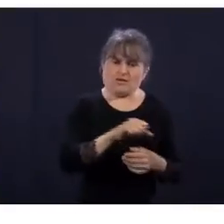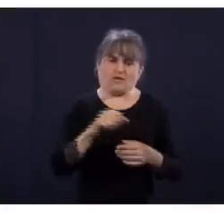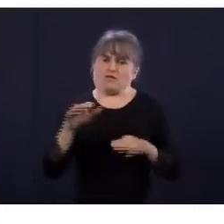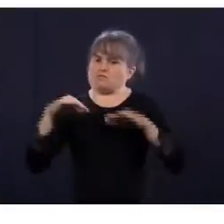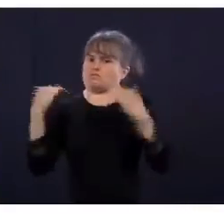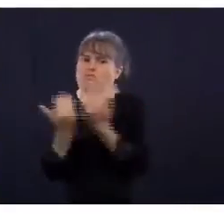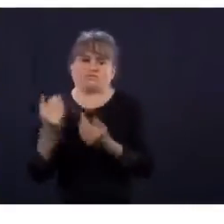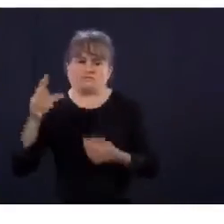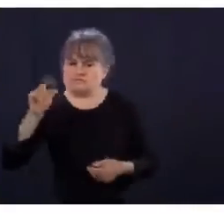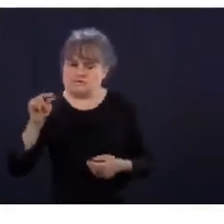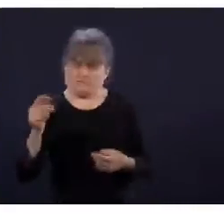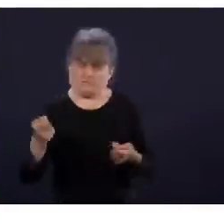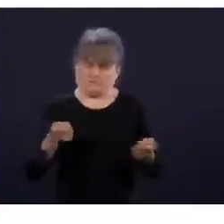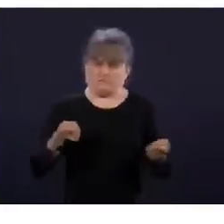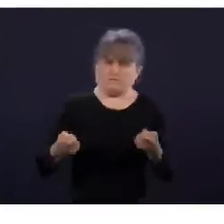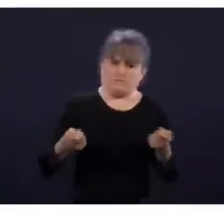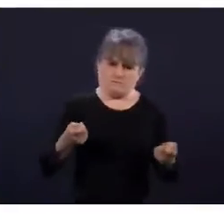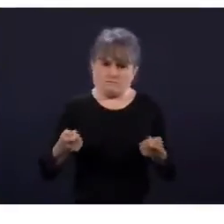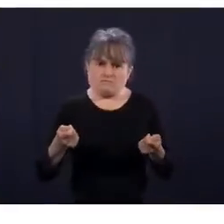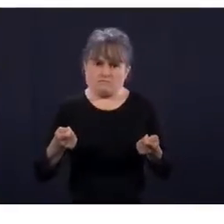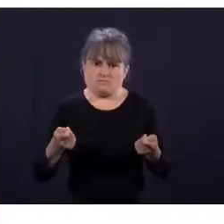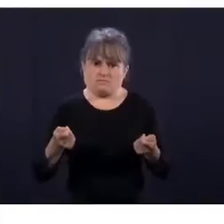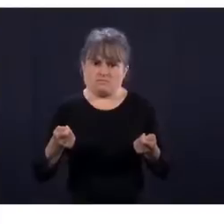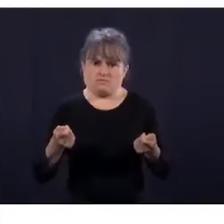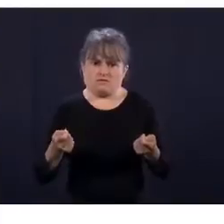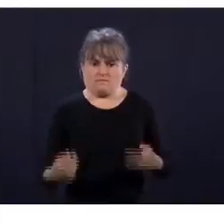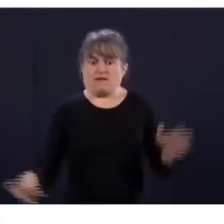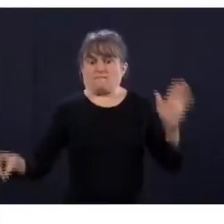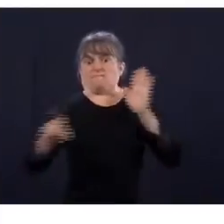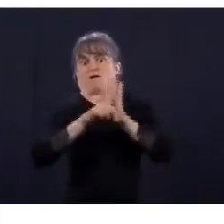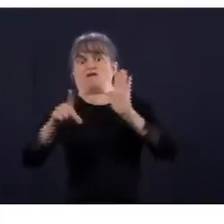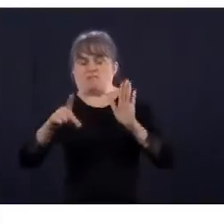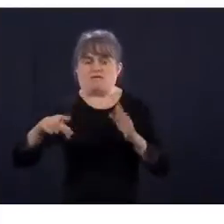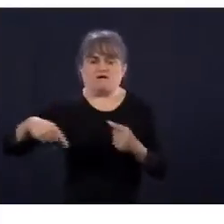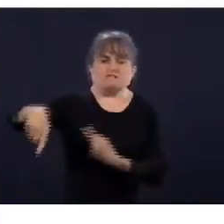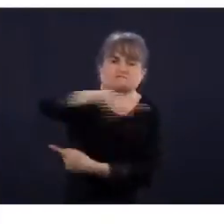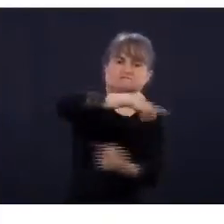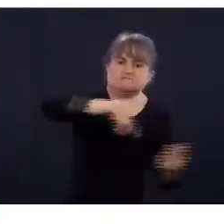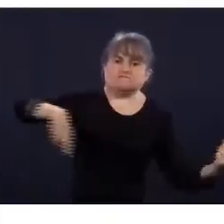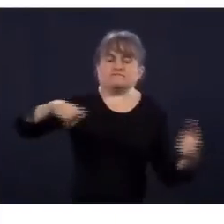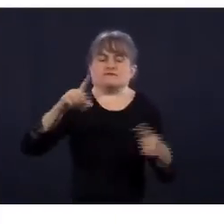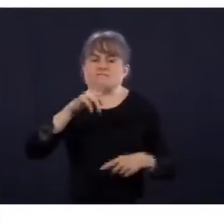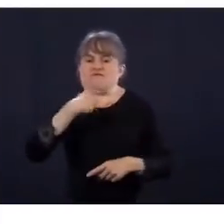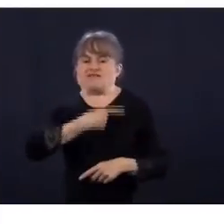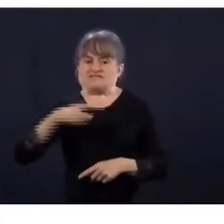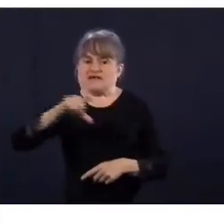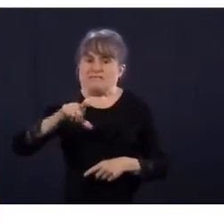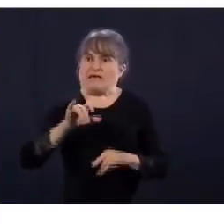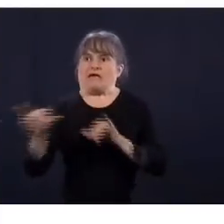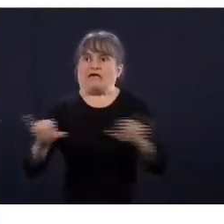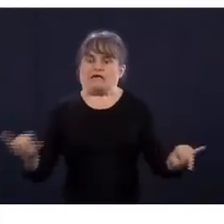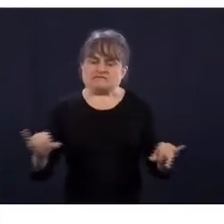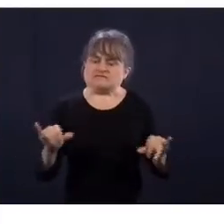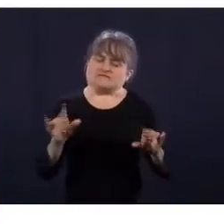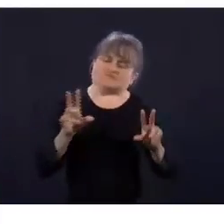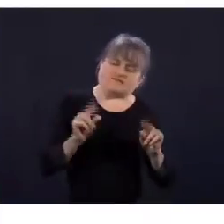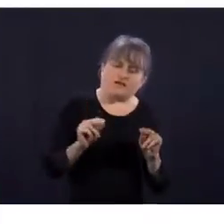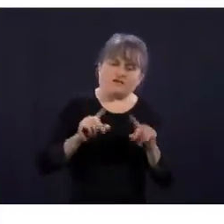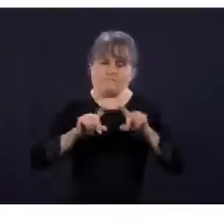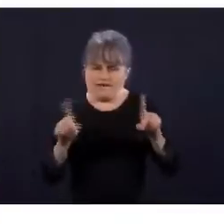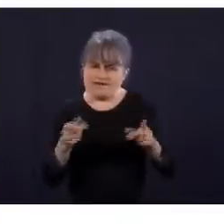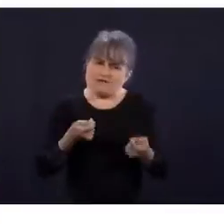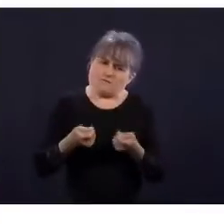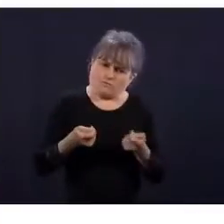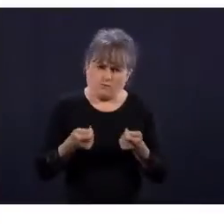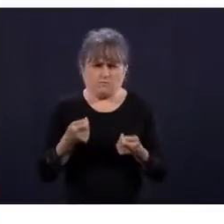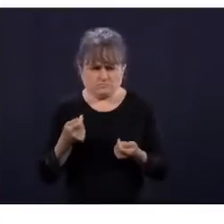on reprend les activités commerciales. Et vous aviez indiqué que vous étiez prêt à revenir en arrière au besoin si jamais on constatait que la situation dégénérait. Or, les projections